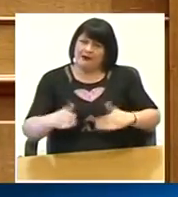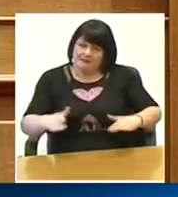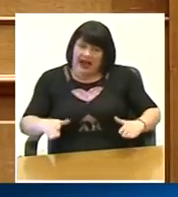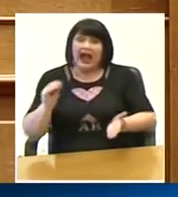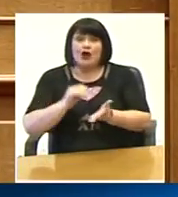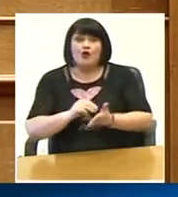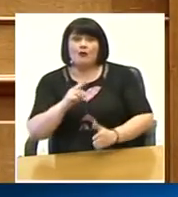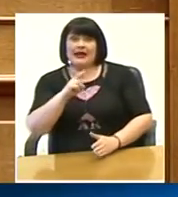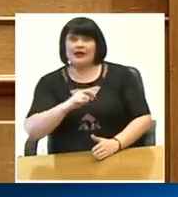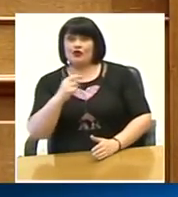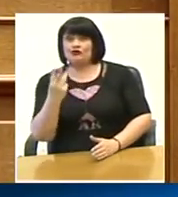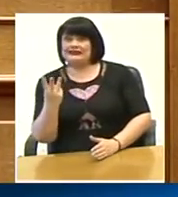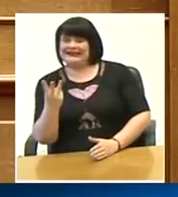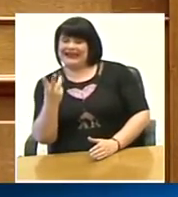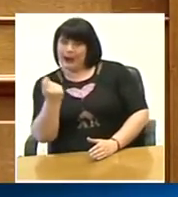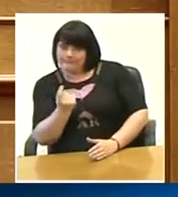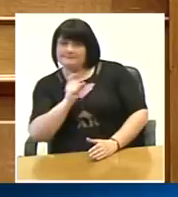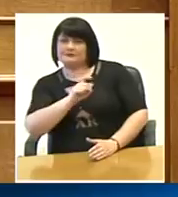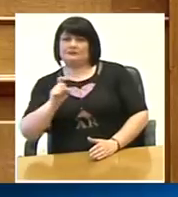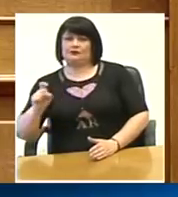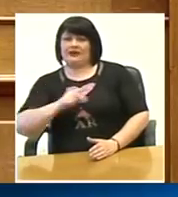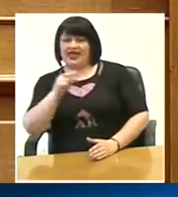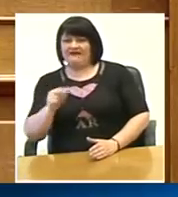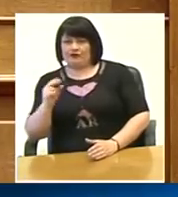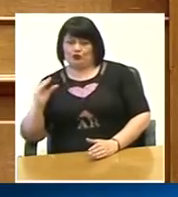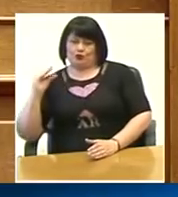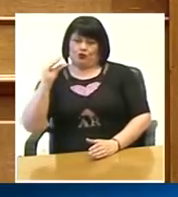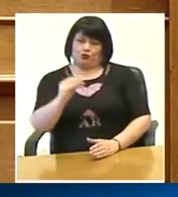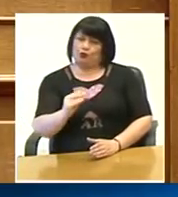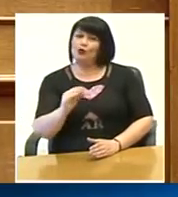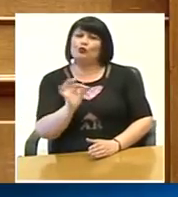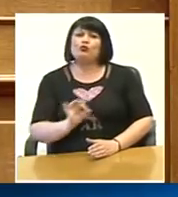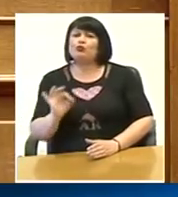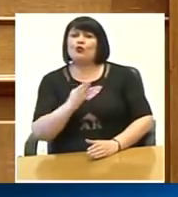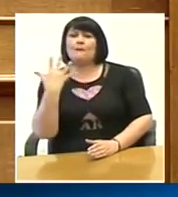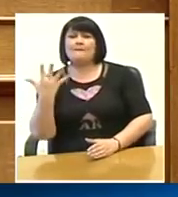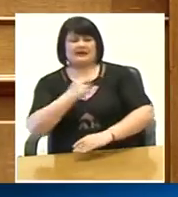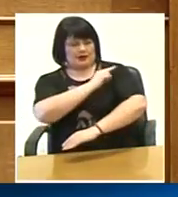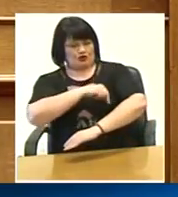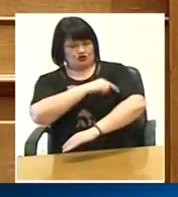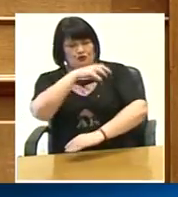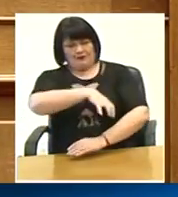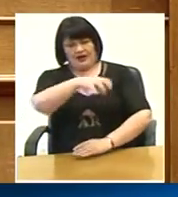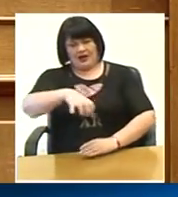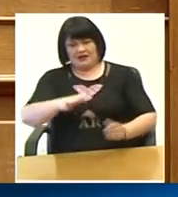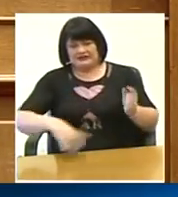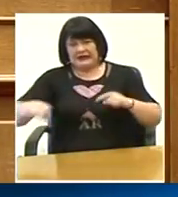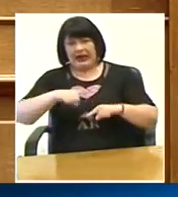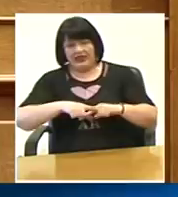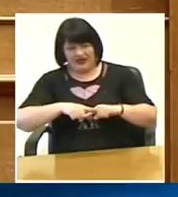23,5 εκατομμύρια ευρώ 23,5 εκατομμύρια ευρώ σε πέντε νοσοκομεία της χώρας τα